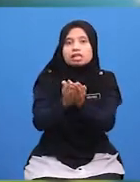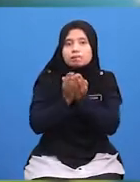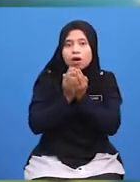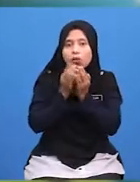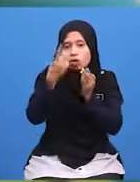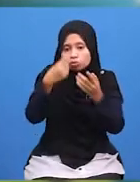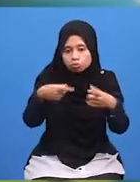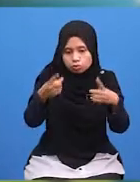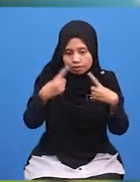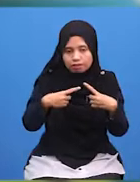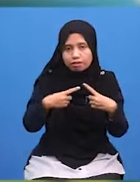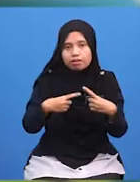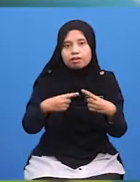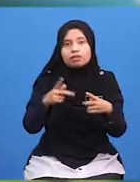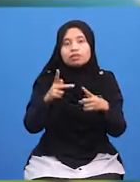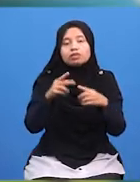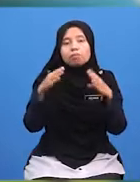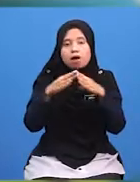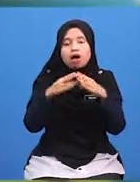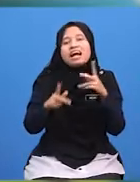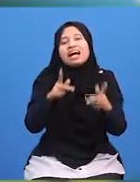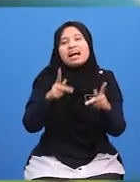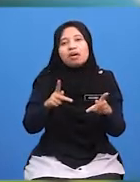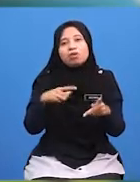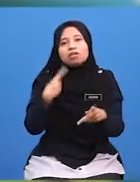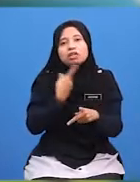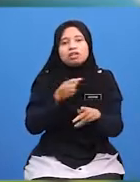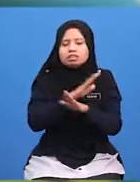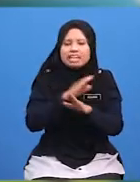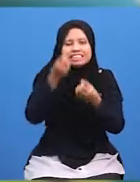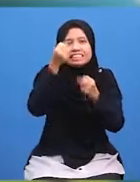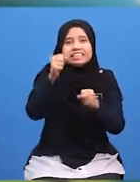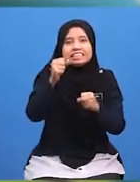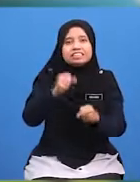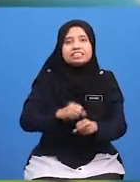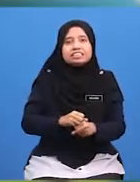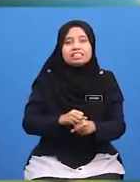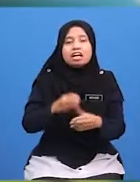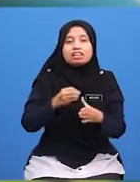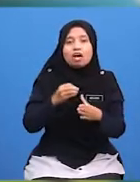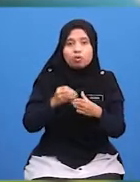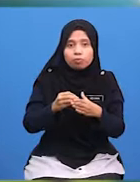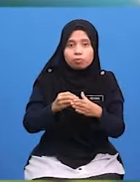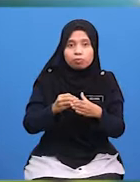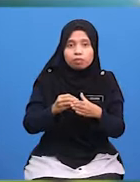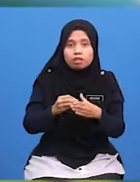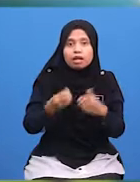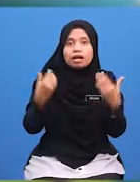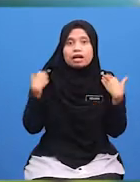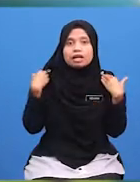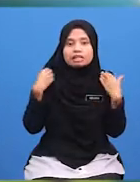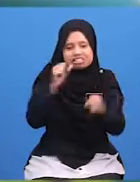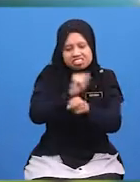Ingin Datang Ke Rumah Kita Sekiranya Kita Tidak Bersedia Atau Mempunyai